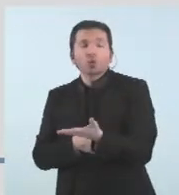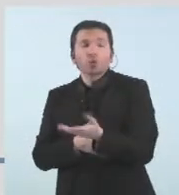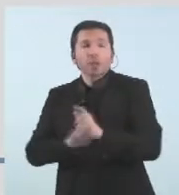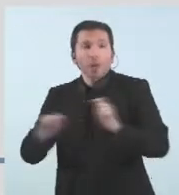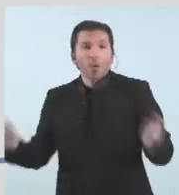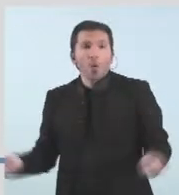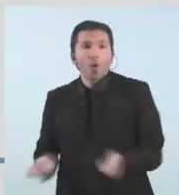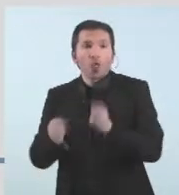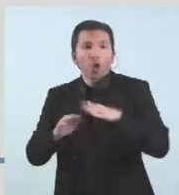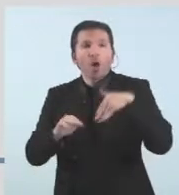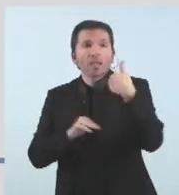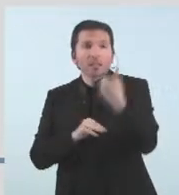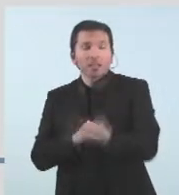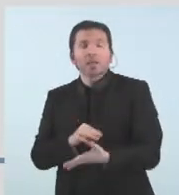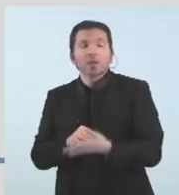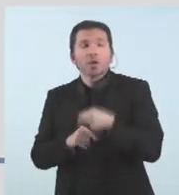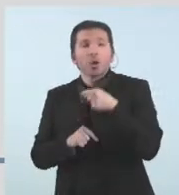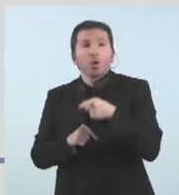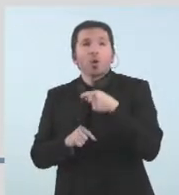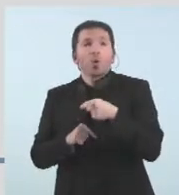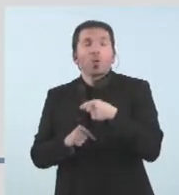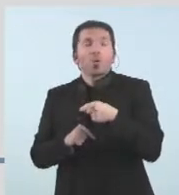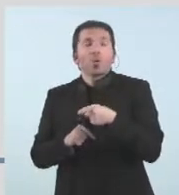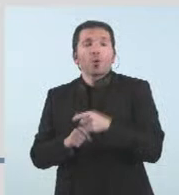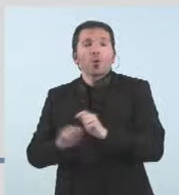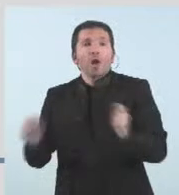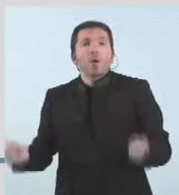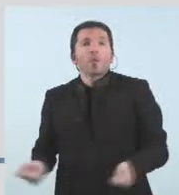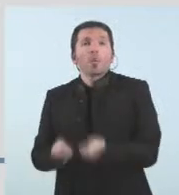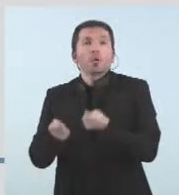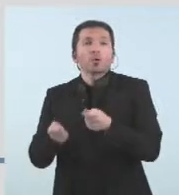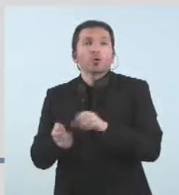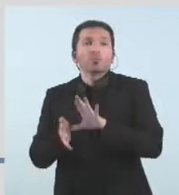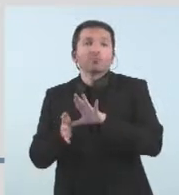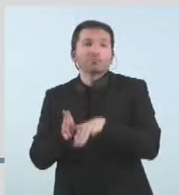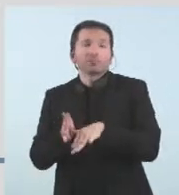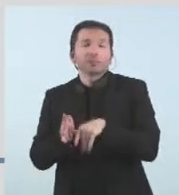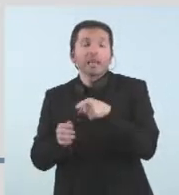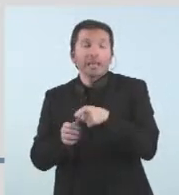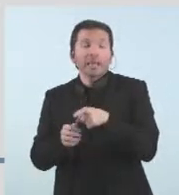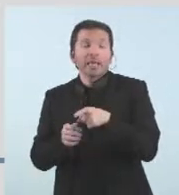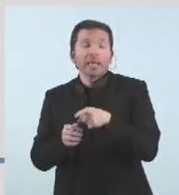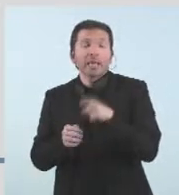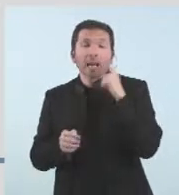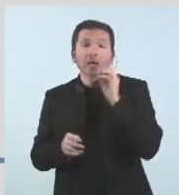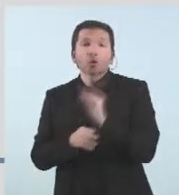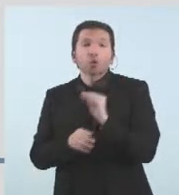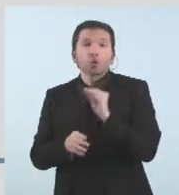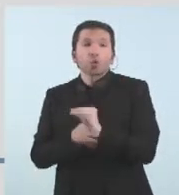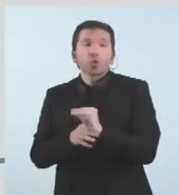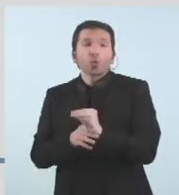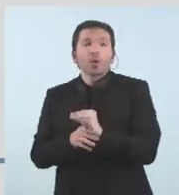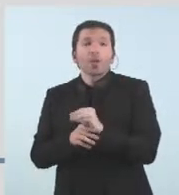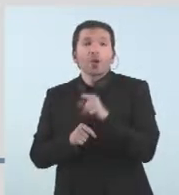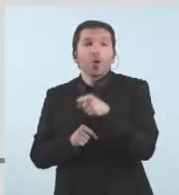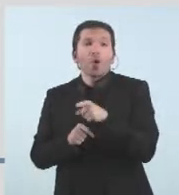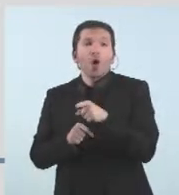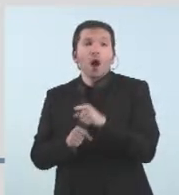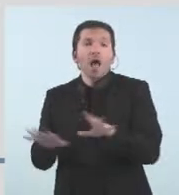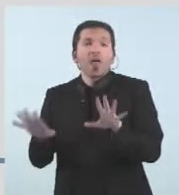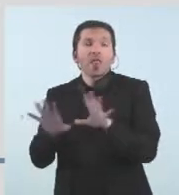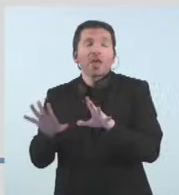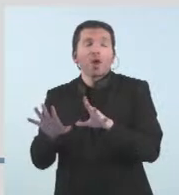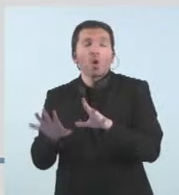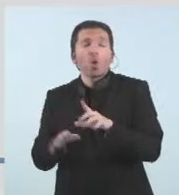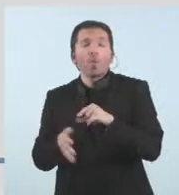va implicar una execució pel tardana de les subvencions sí que van poder donar ajutat 10 projectes editorials uns